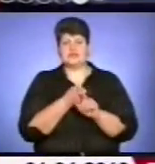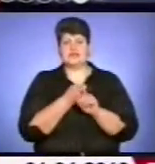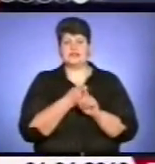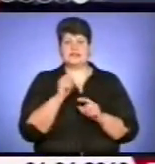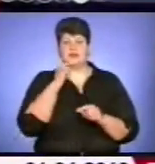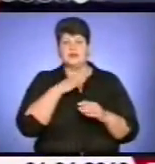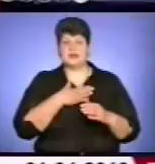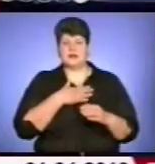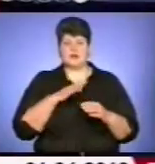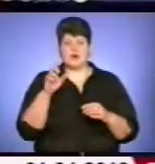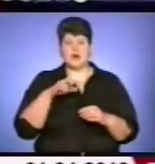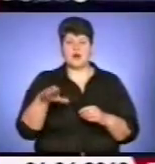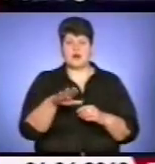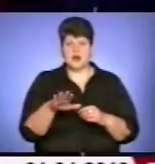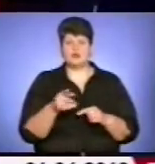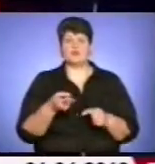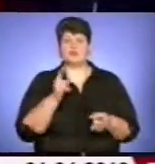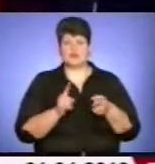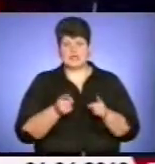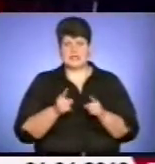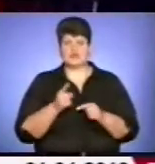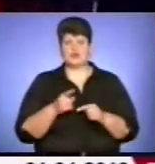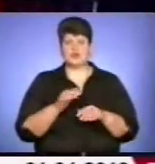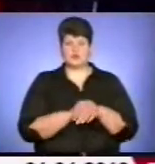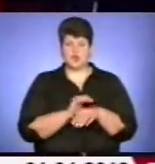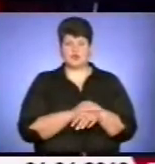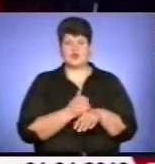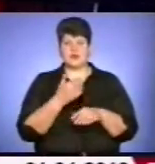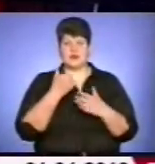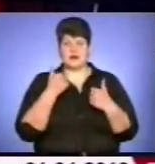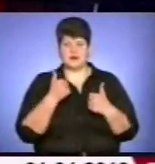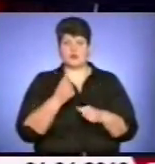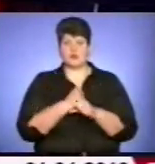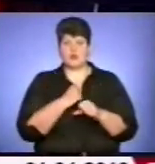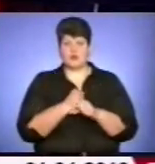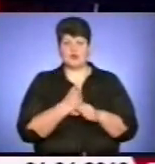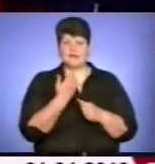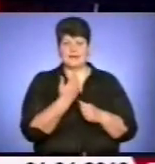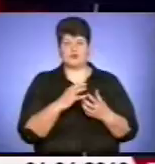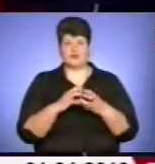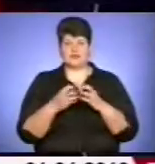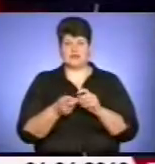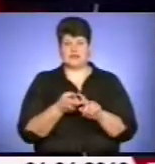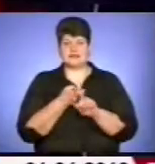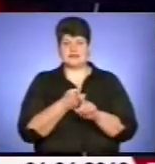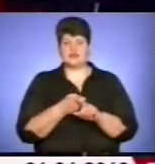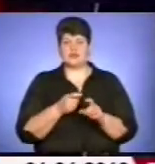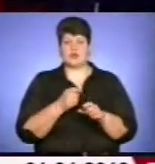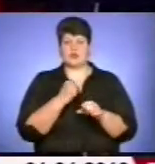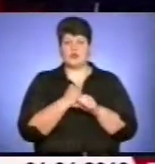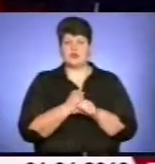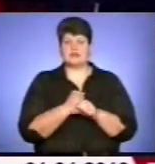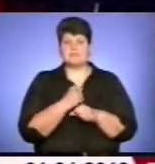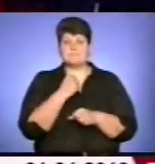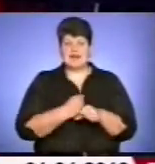області. Тому що від їхньої такої доброї, гарної роботи, від їхнього результату залежить робота переробних галузей.